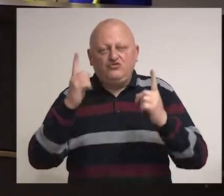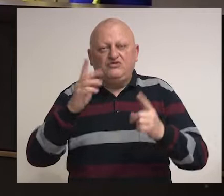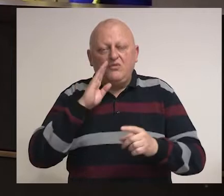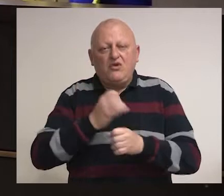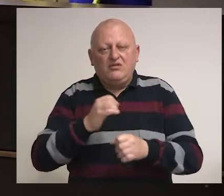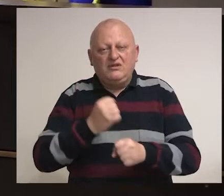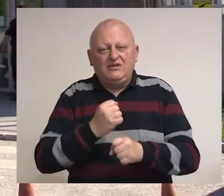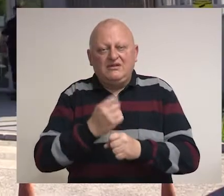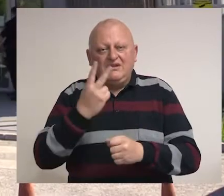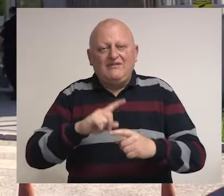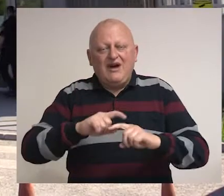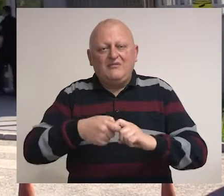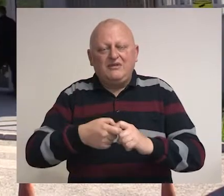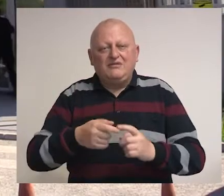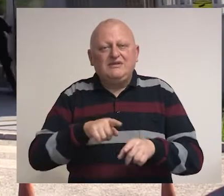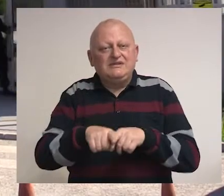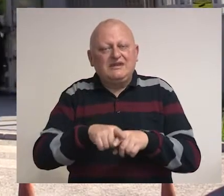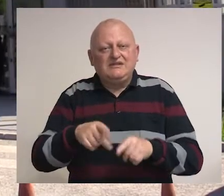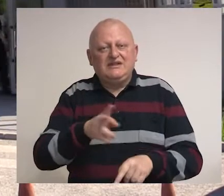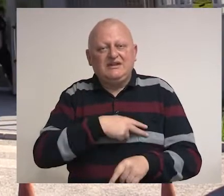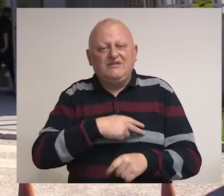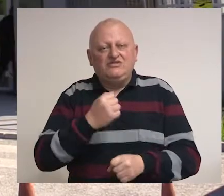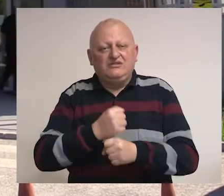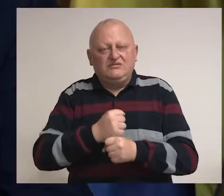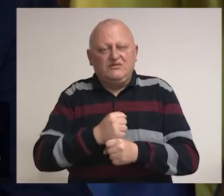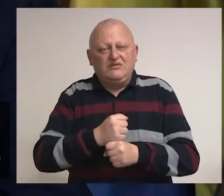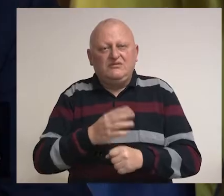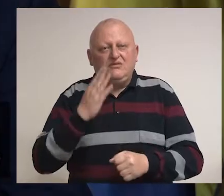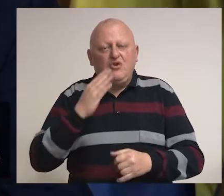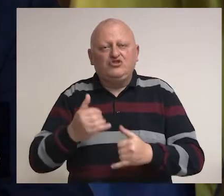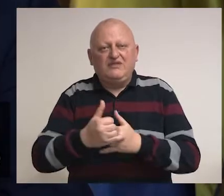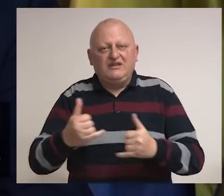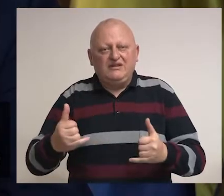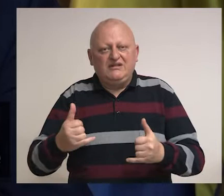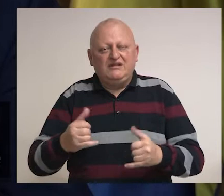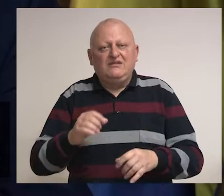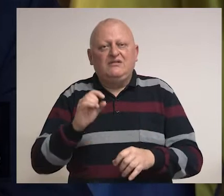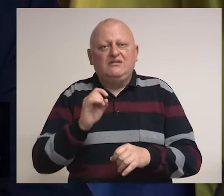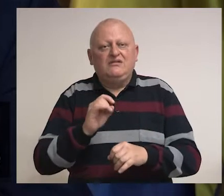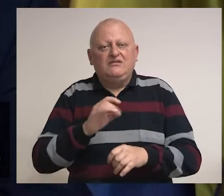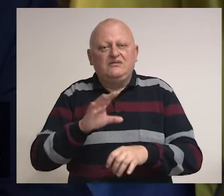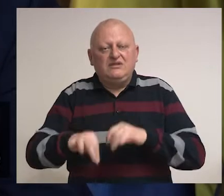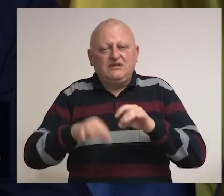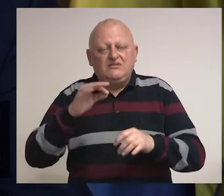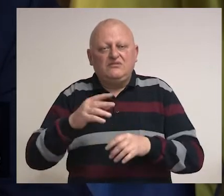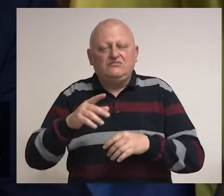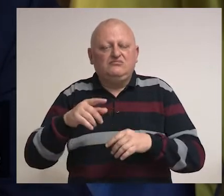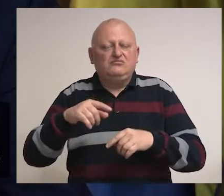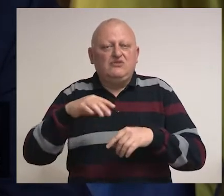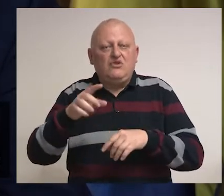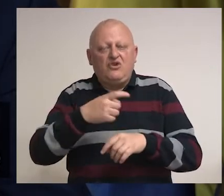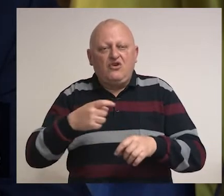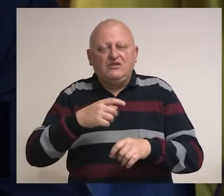BiH formiralo dva predmeta za ista krivična dijela. Poštovani građan, Sredične izborno povjerenstvo je u okviru